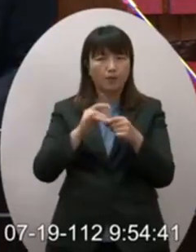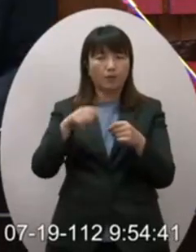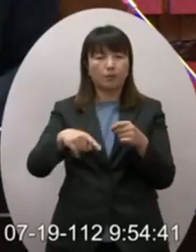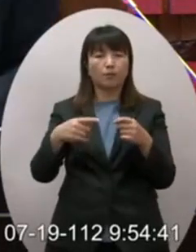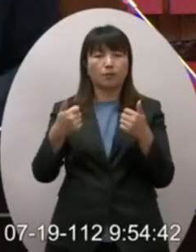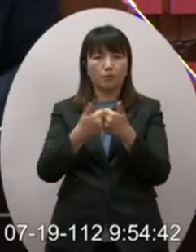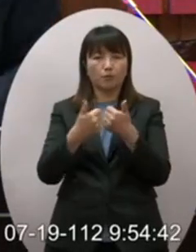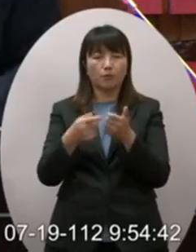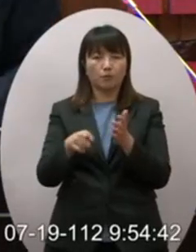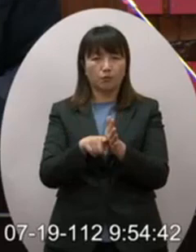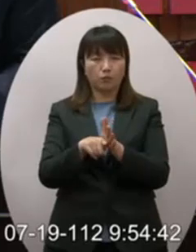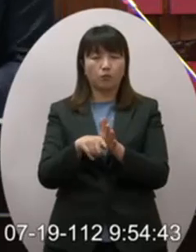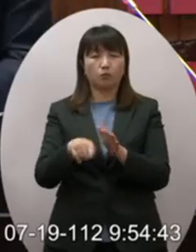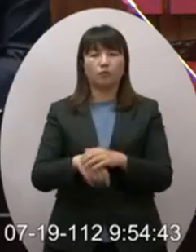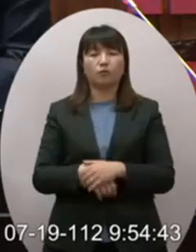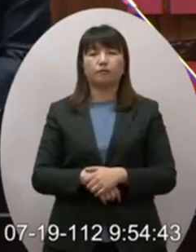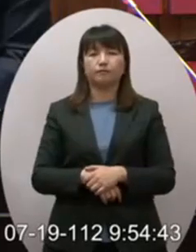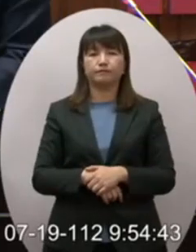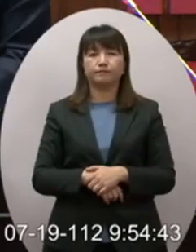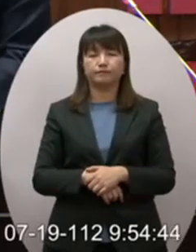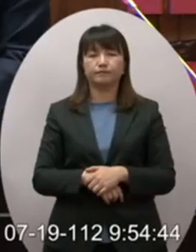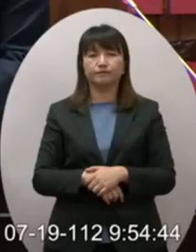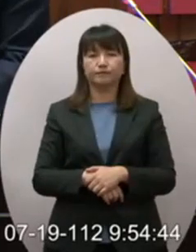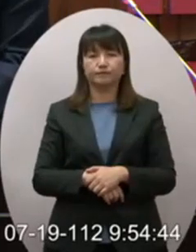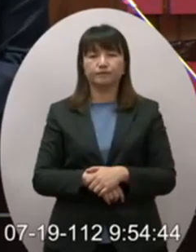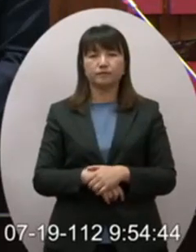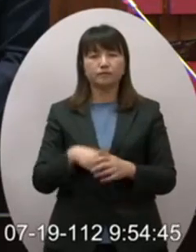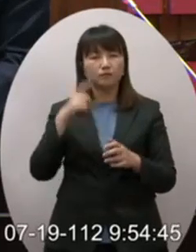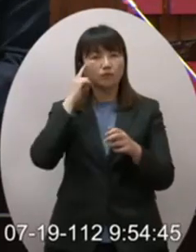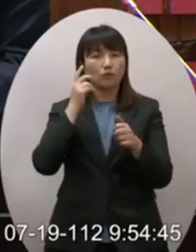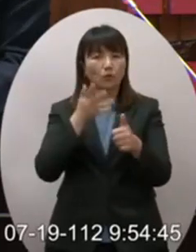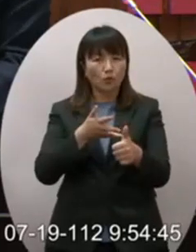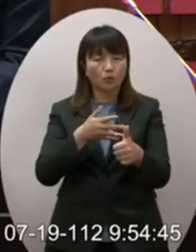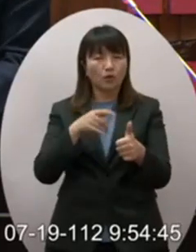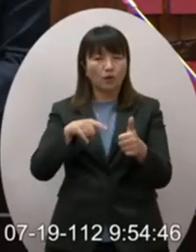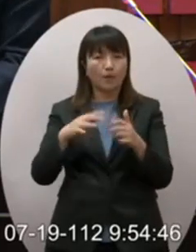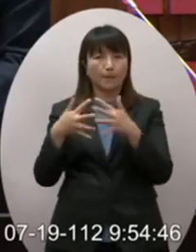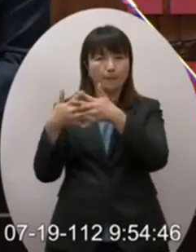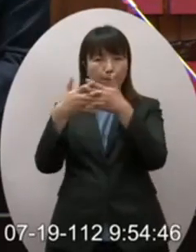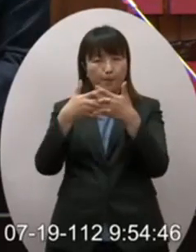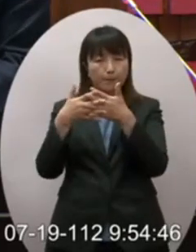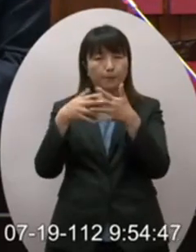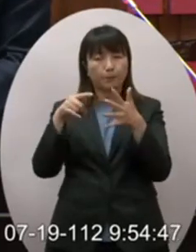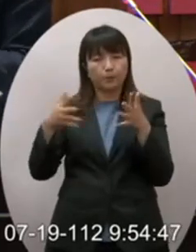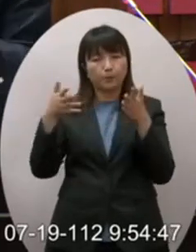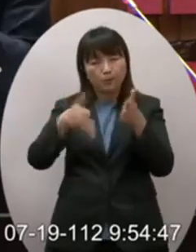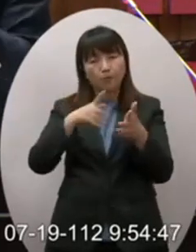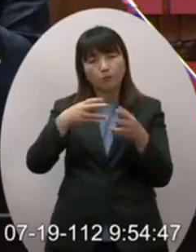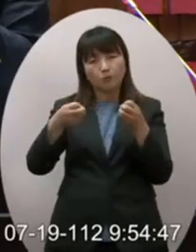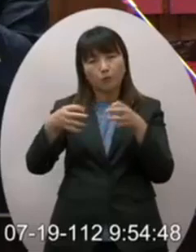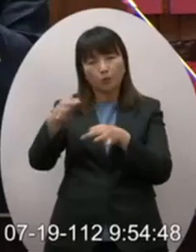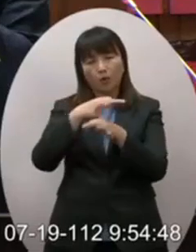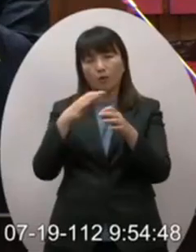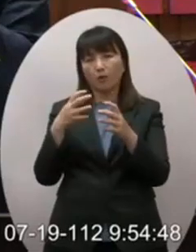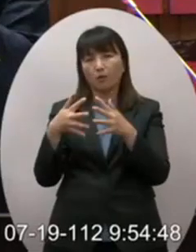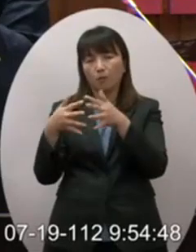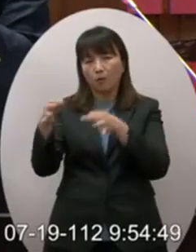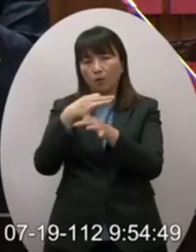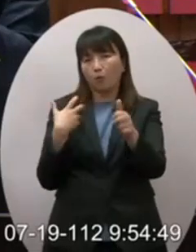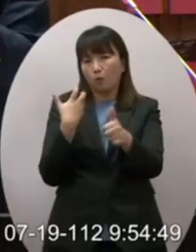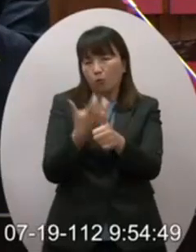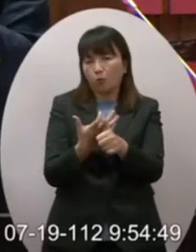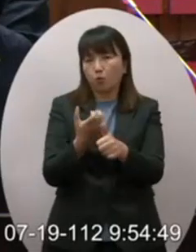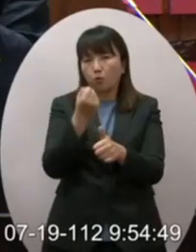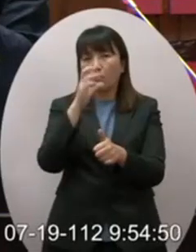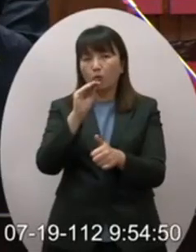的時候我要問院長的是說請問一下這一次美國談判這件事情他有沒有貿易收權國會